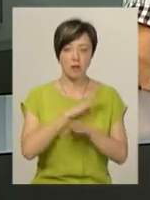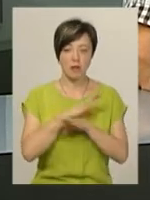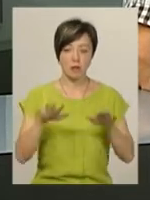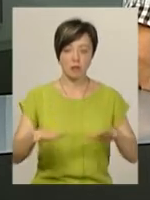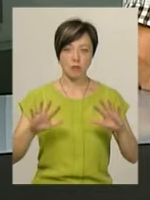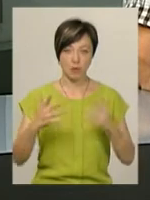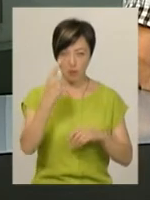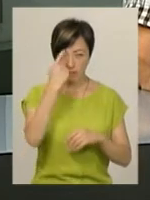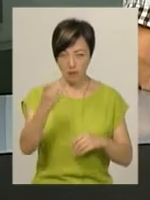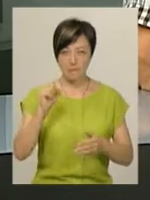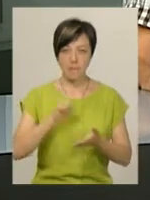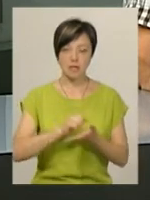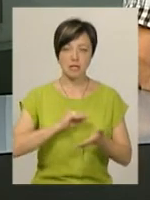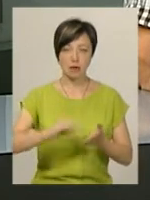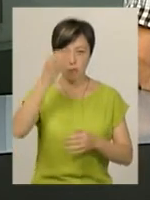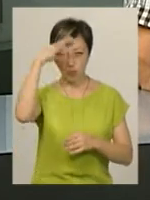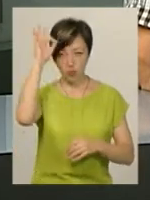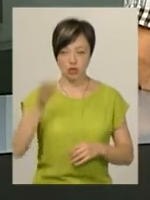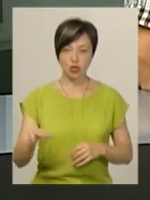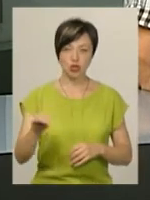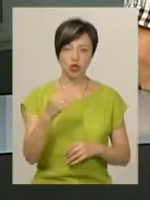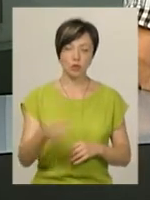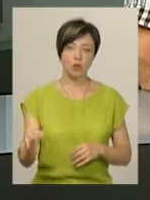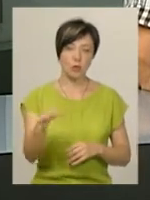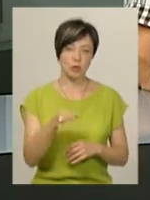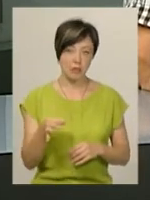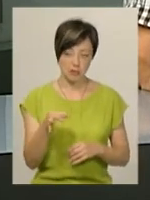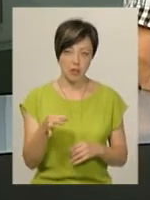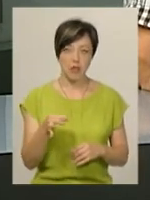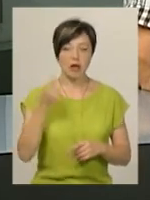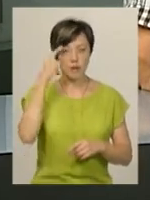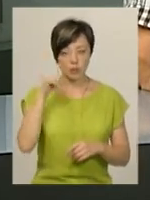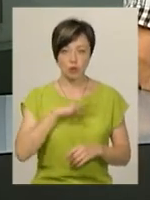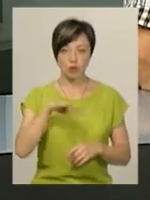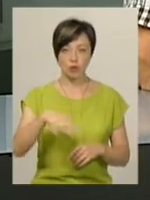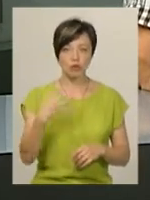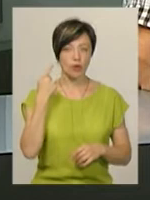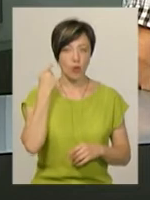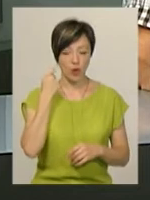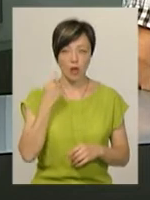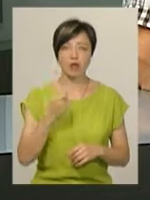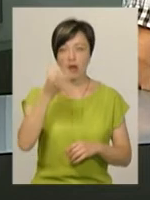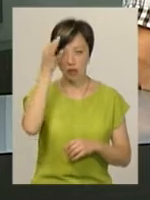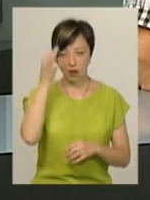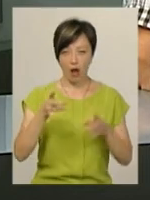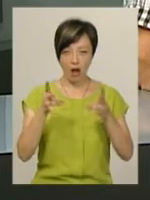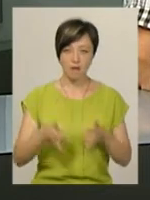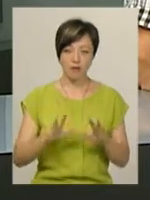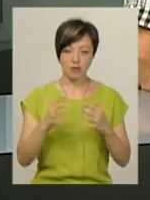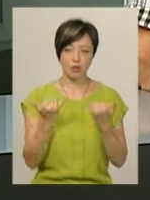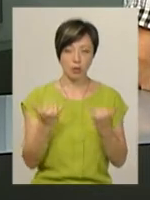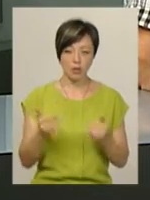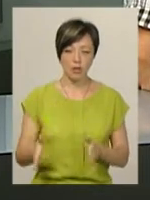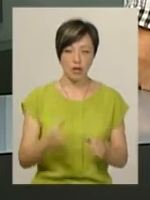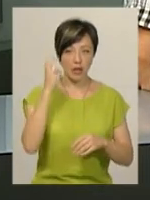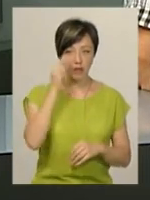Про це повідомила прес-секретар поліції Житомирської області Алла Ващенко. Відомо, що йому було 44 роки. Нагадаю, аварія сталася сьогодні